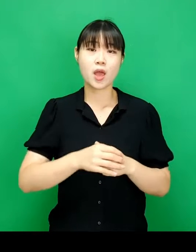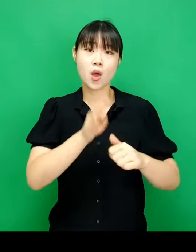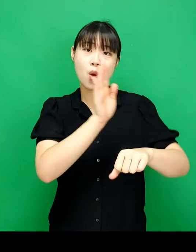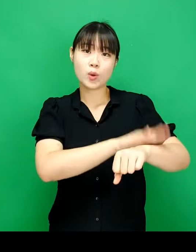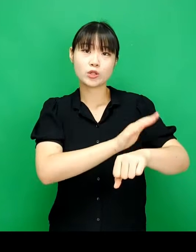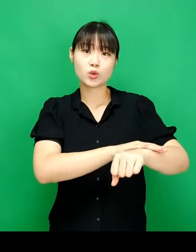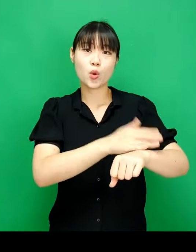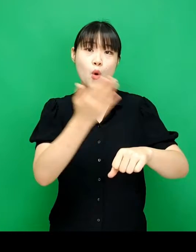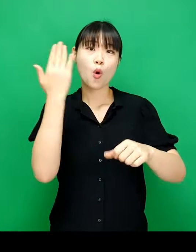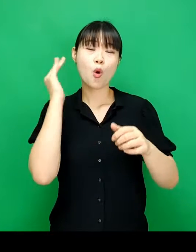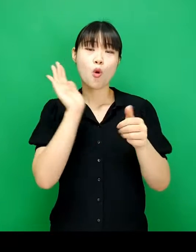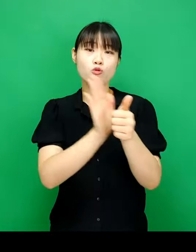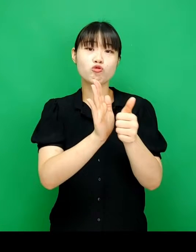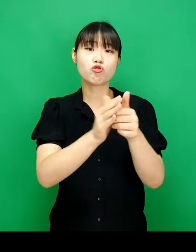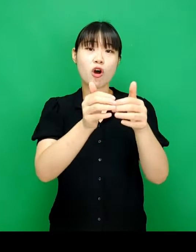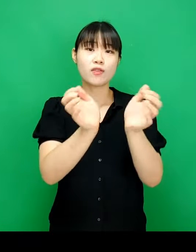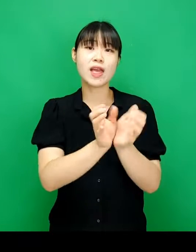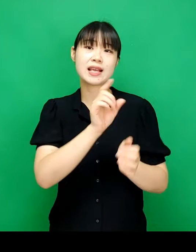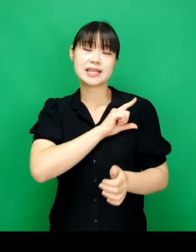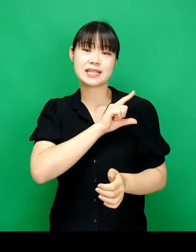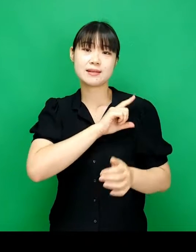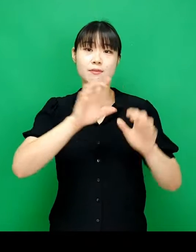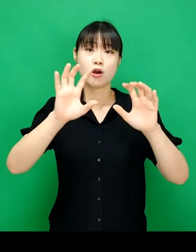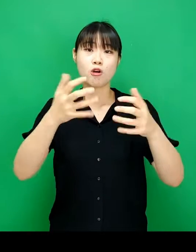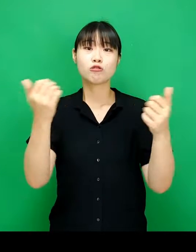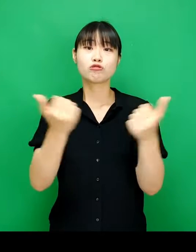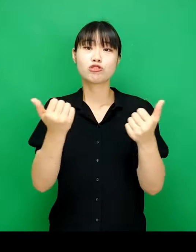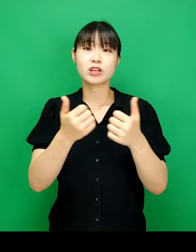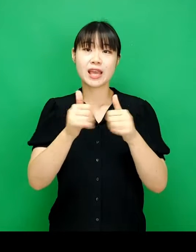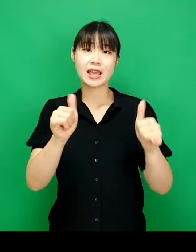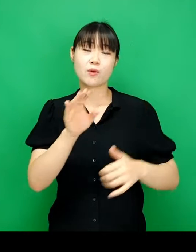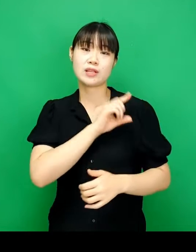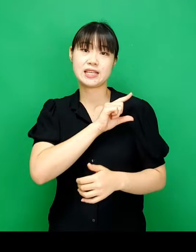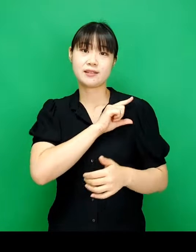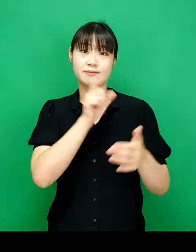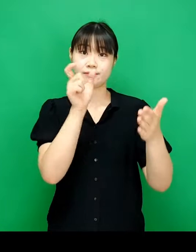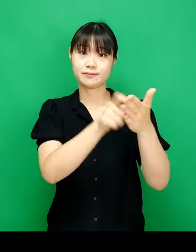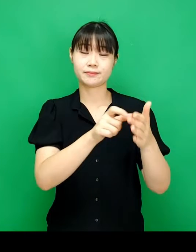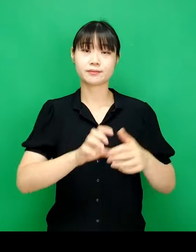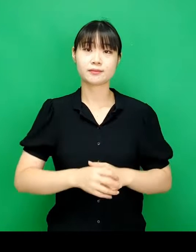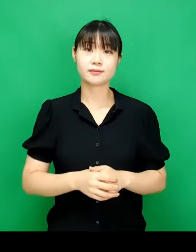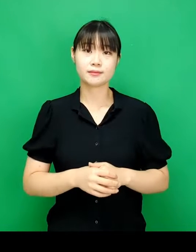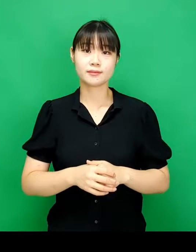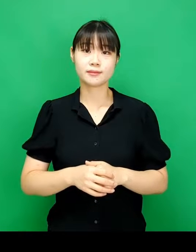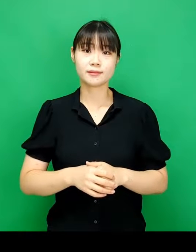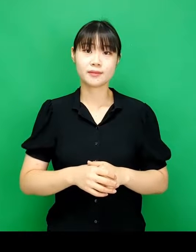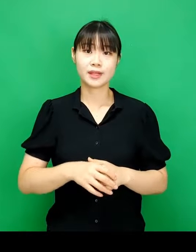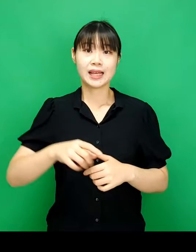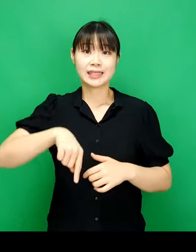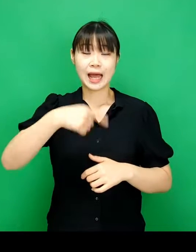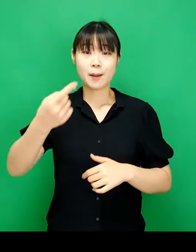왼쪽 시트에 후원의 이름, 국회의원 이름이 나타납니다